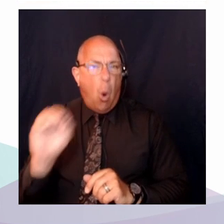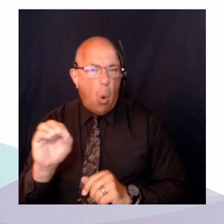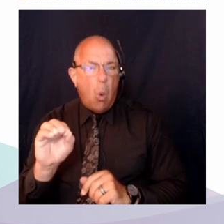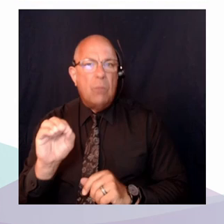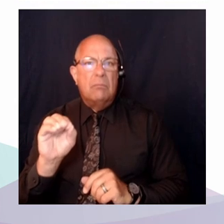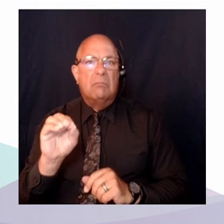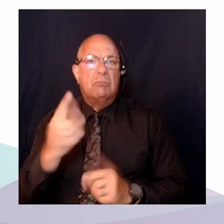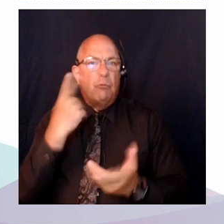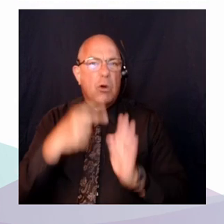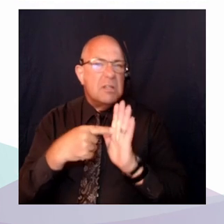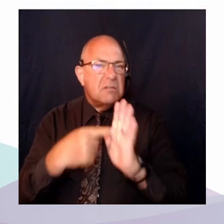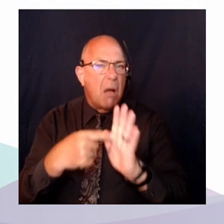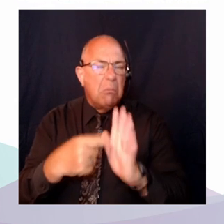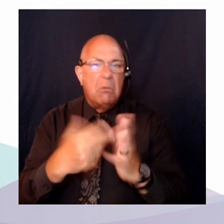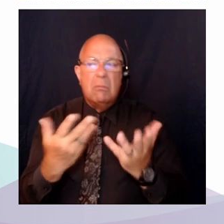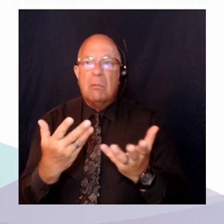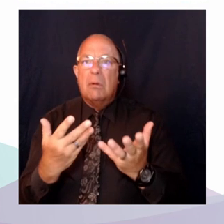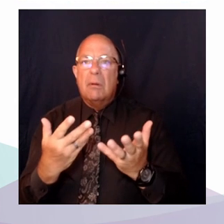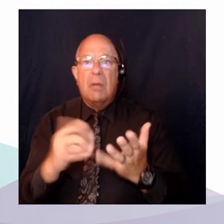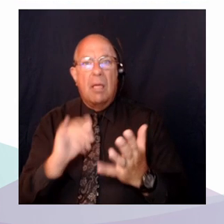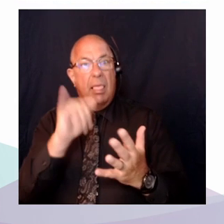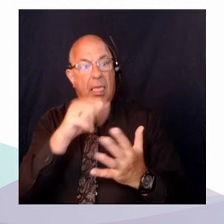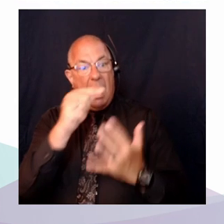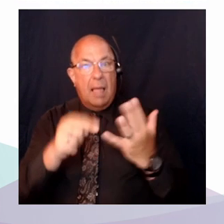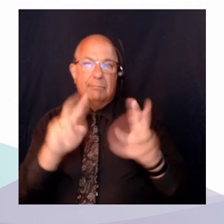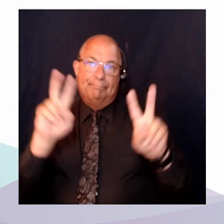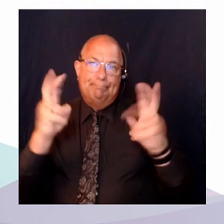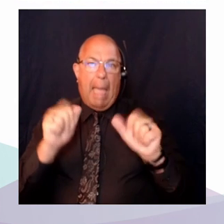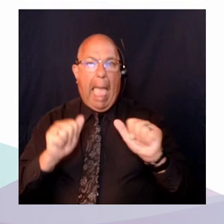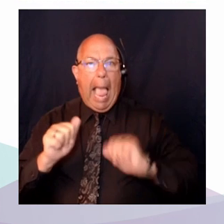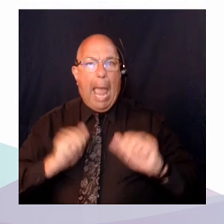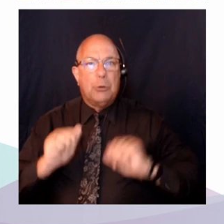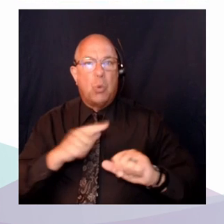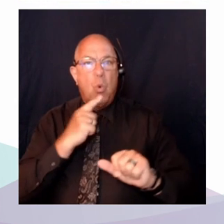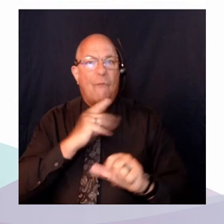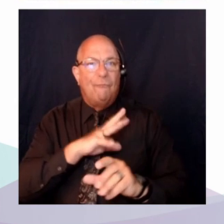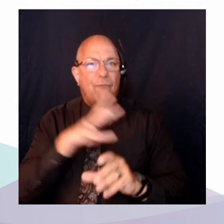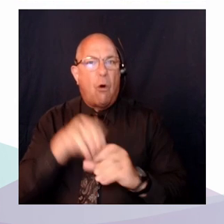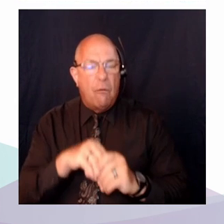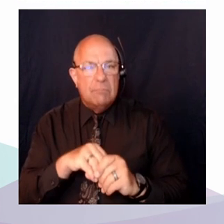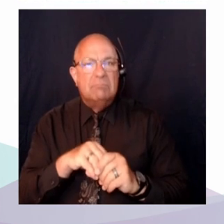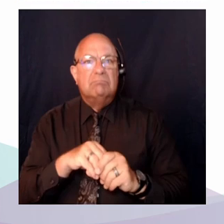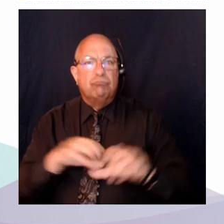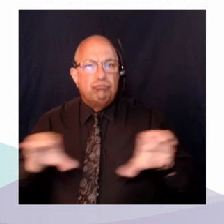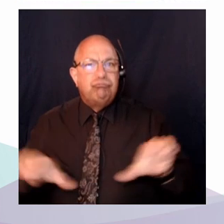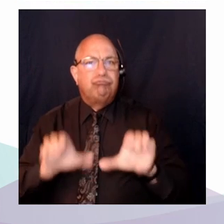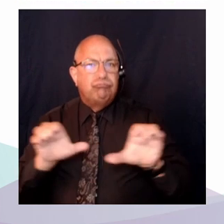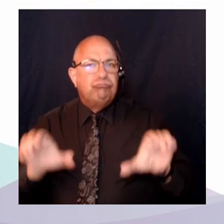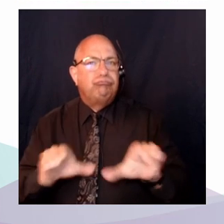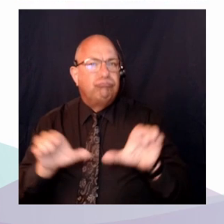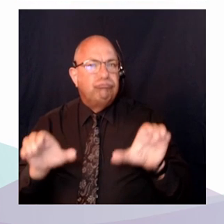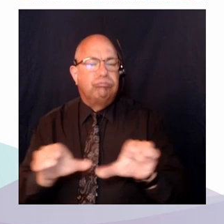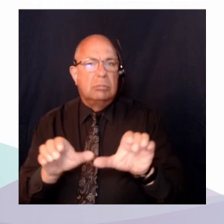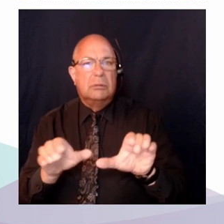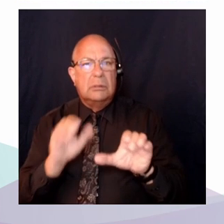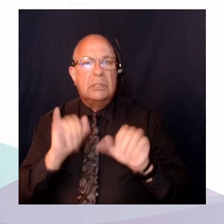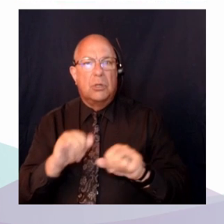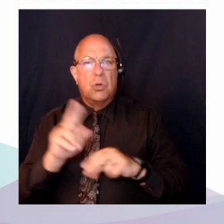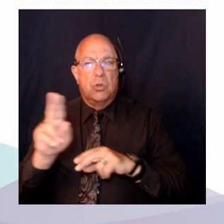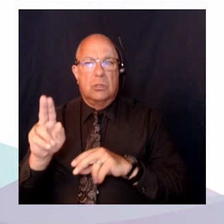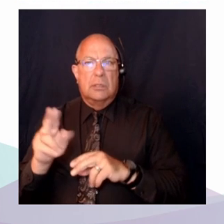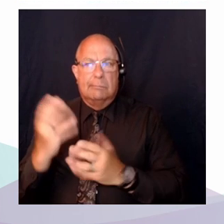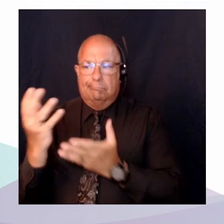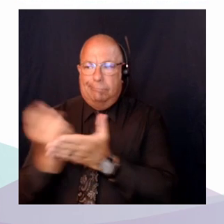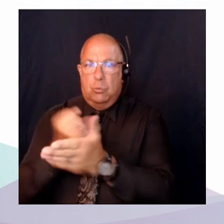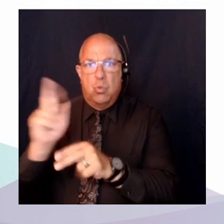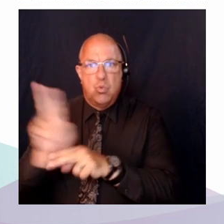ces acteurs peuvent se saisir des droits économiques et sociaux comme étant un cadre de référence pour structurer leur programme,